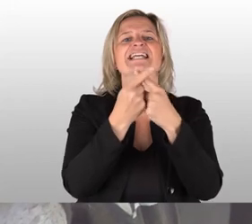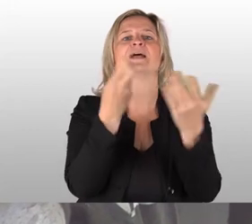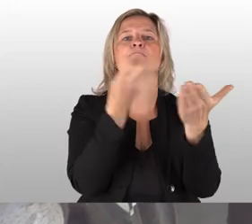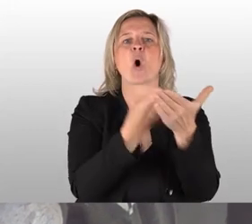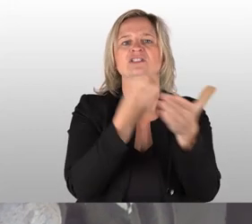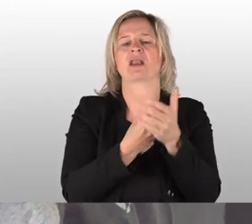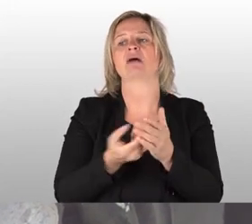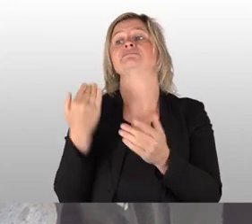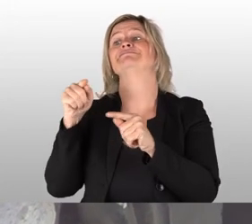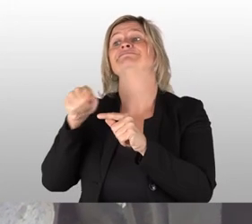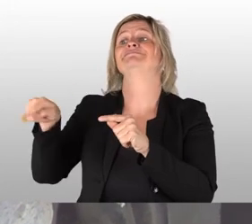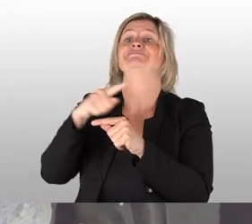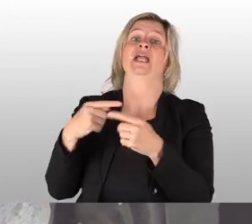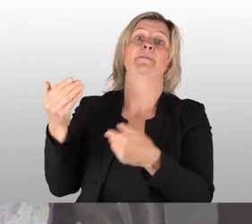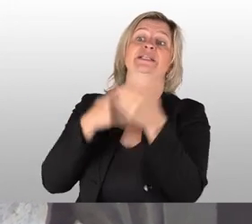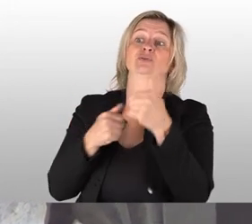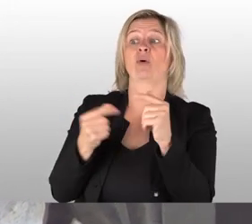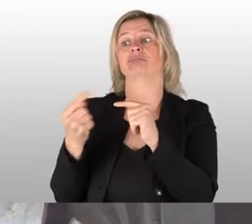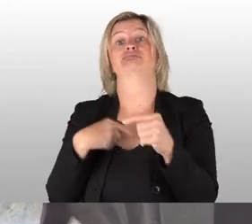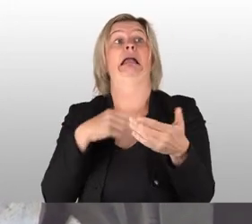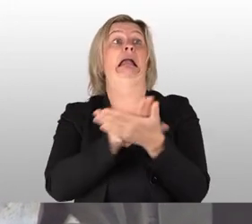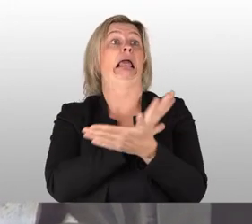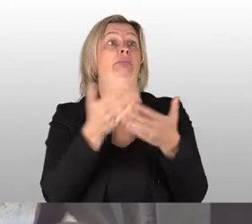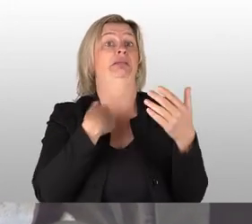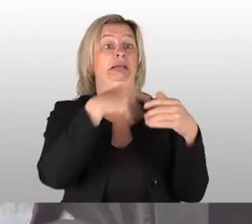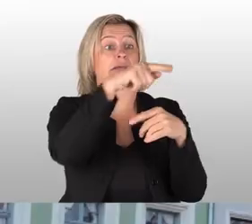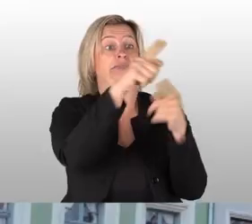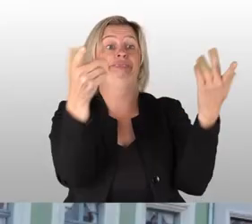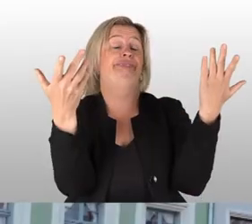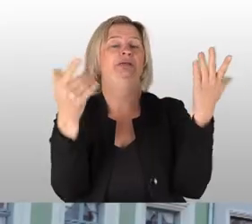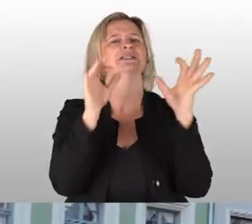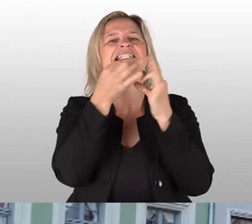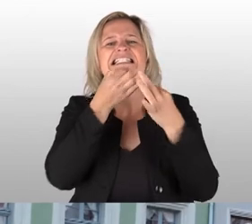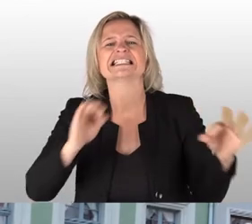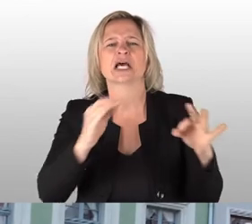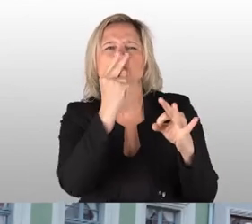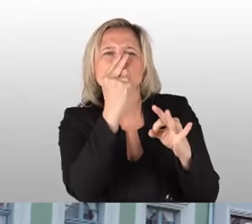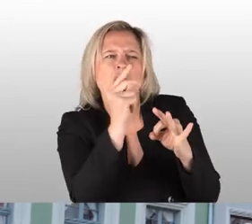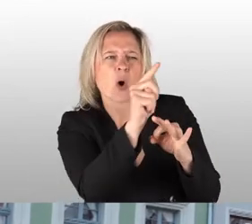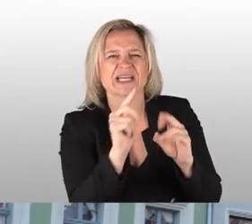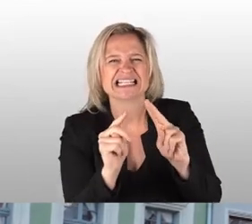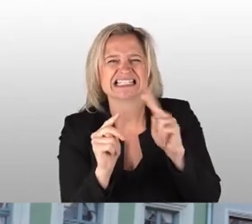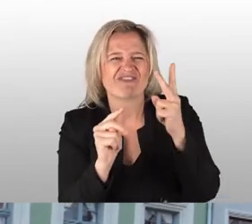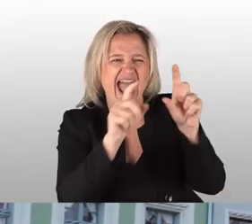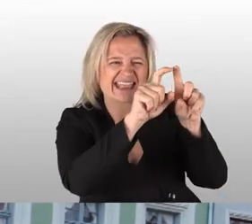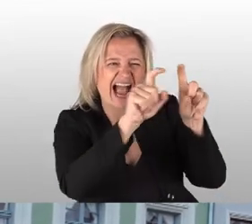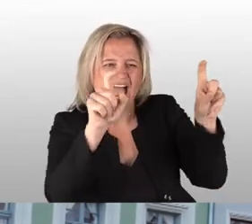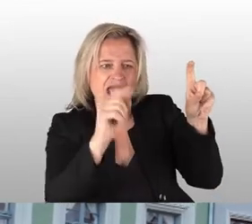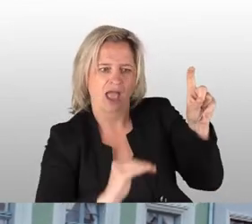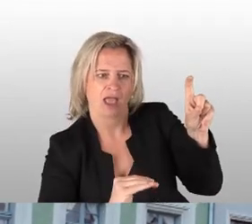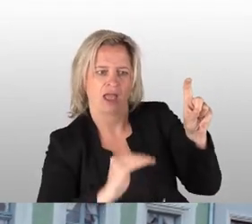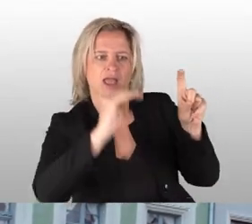Porzellan. Da streiten auch ganz gern die Gäste, dass das ja gar nicht funktionieren kann. Da bitte genau hin blinzeln. In der zweiten